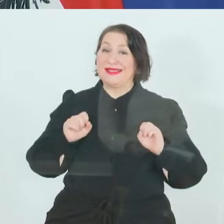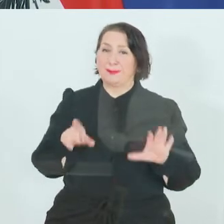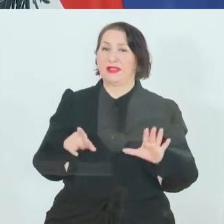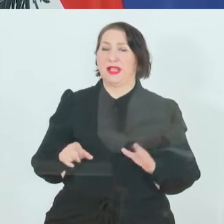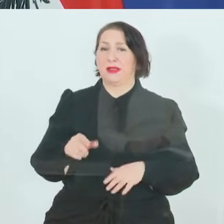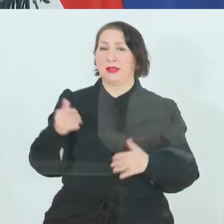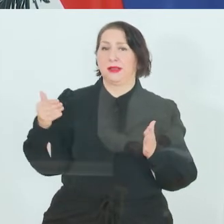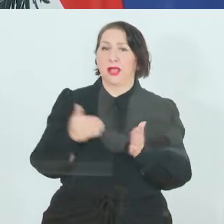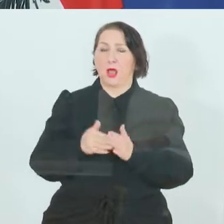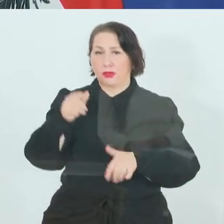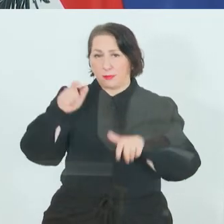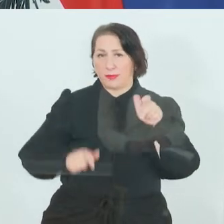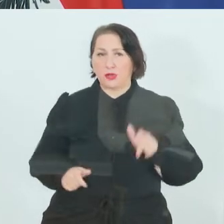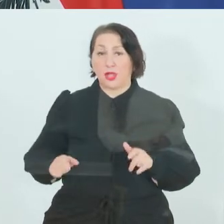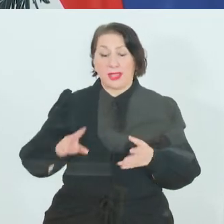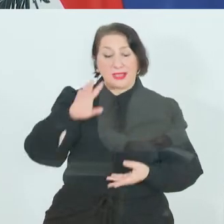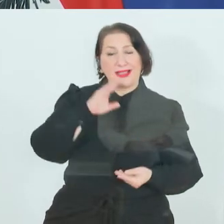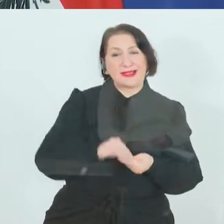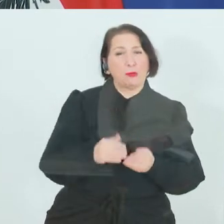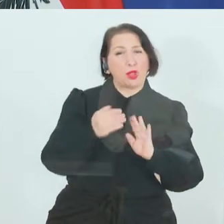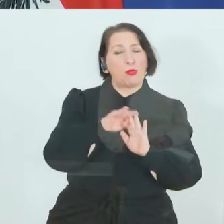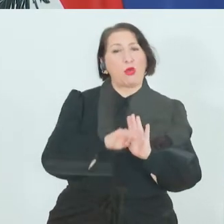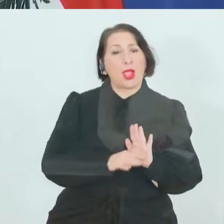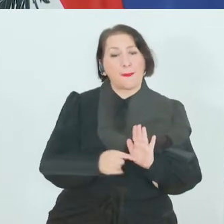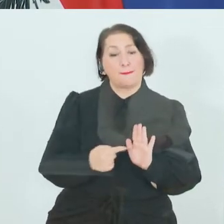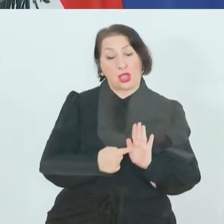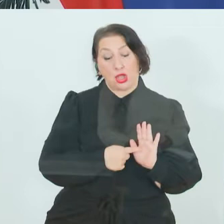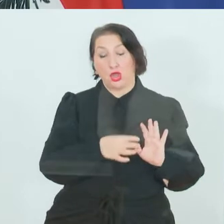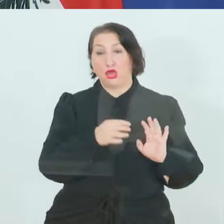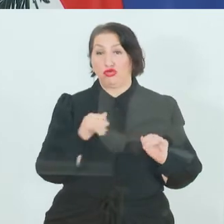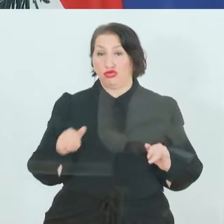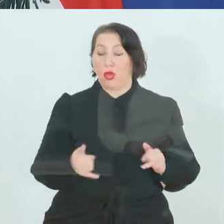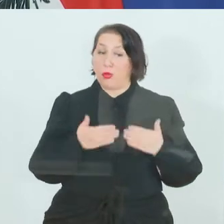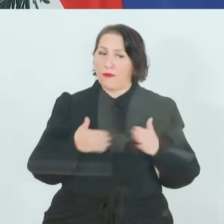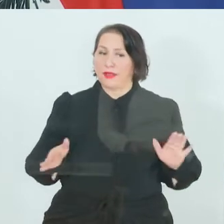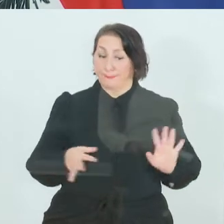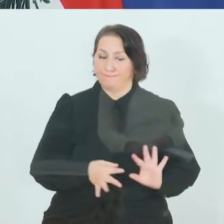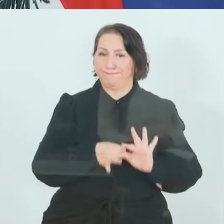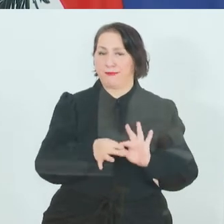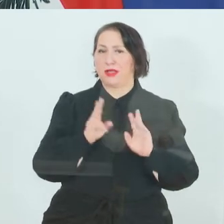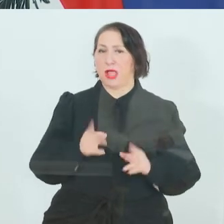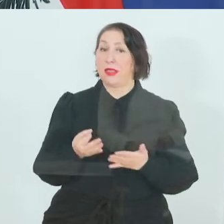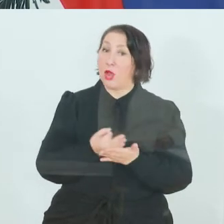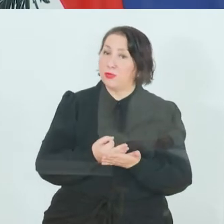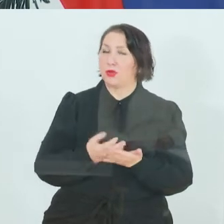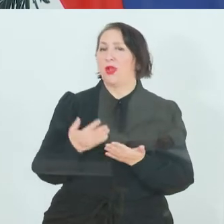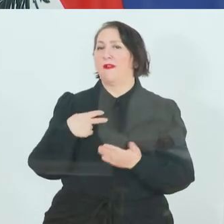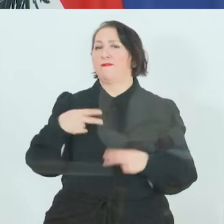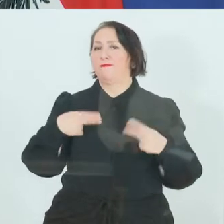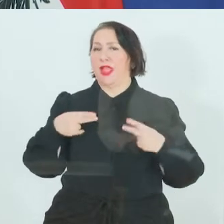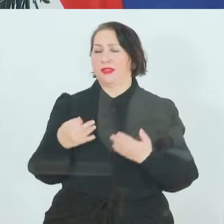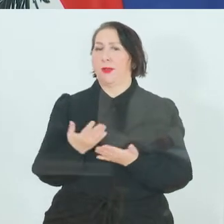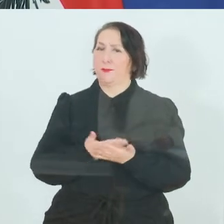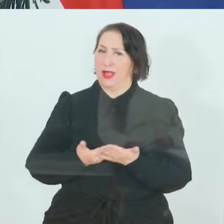mit dem gesamten Programm der Job-Offensive aus und weiterbilden. Wir unterstützen hier zentral in drei Bereichen, nämlich